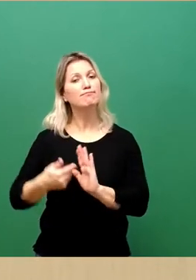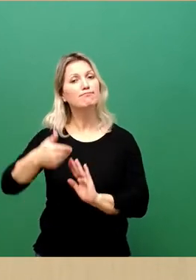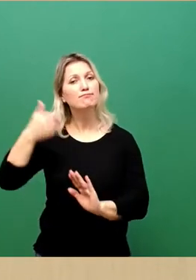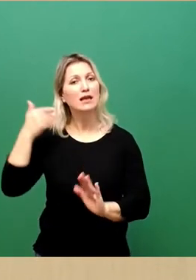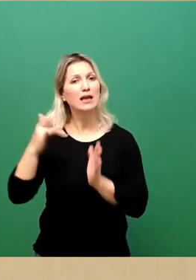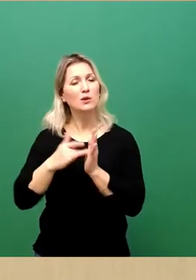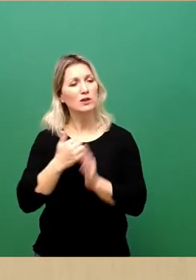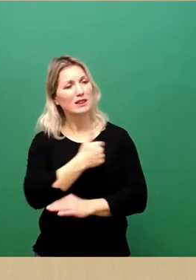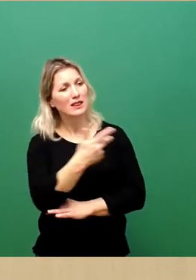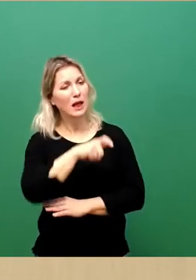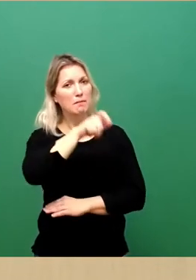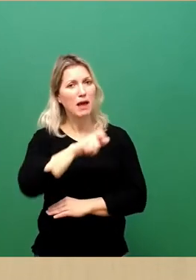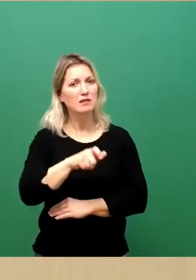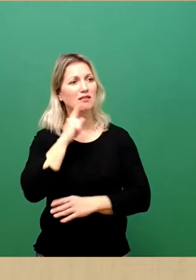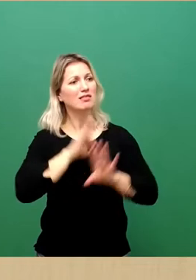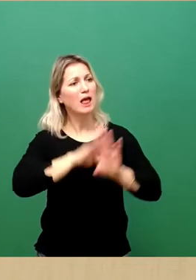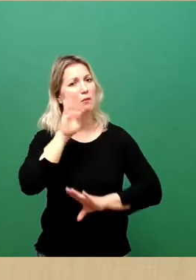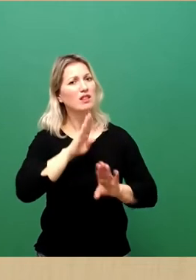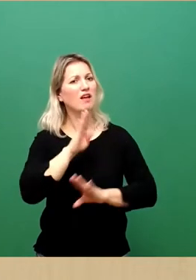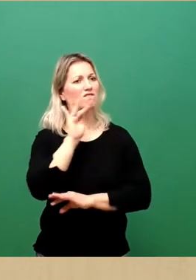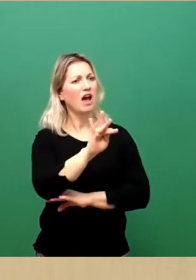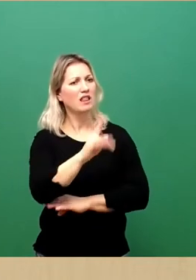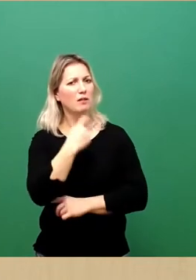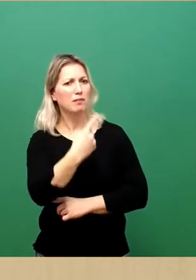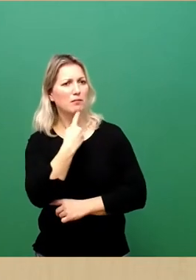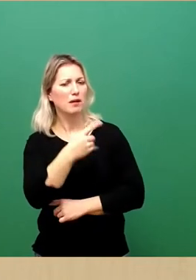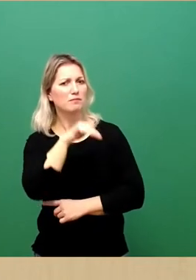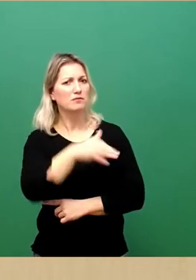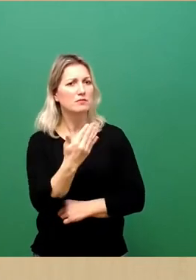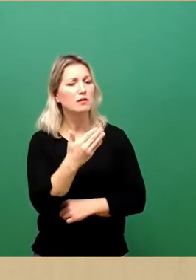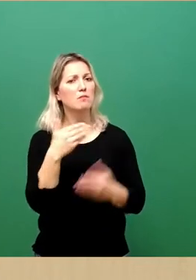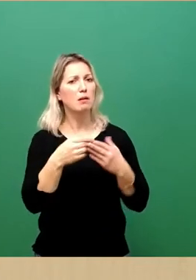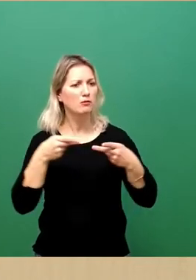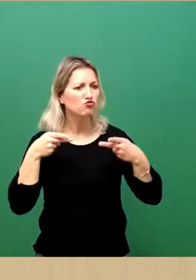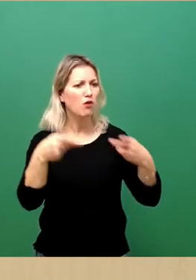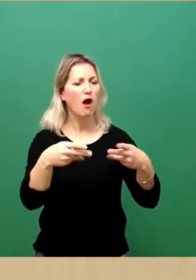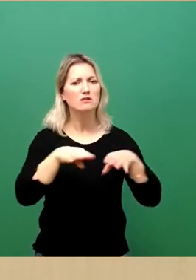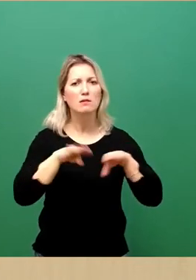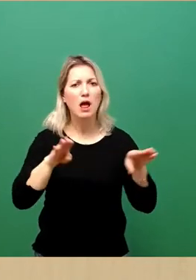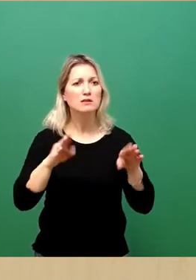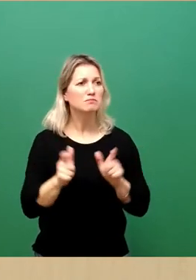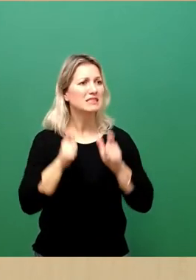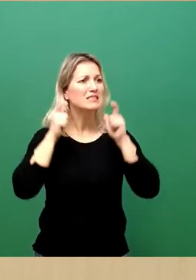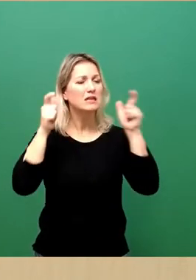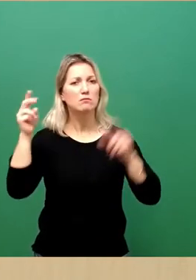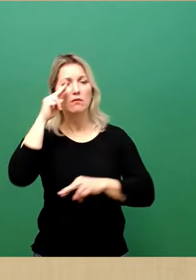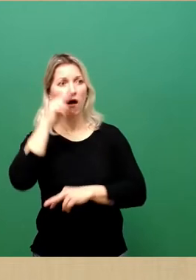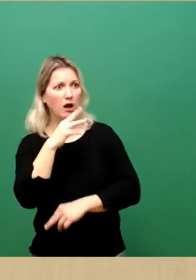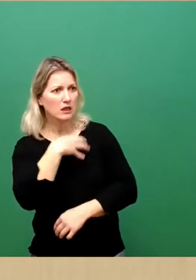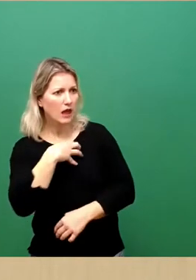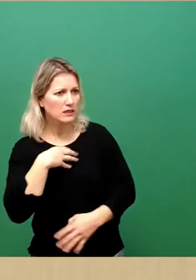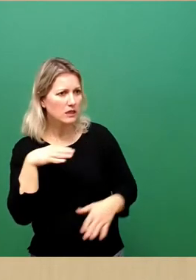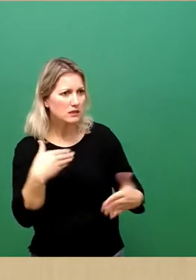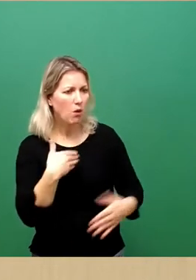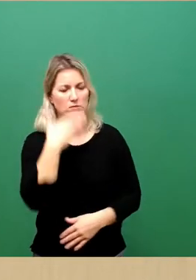demokratiefeindlichen Äußerungen gelitten, die auf den Straßen und Plätzen in die Breite getragen wurden. Wirtschaft,